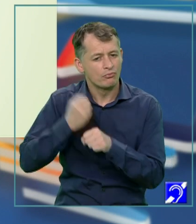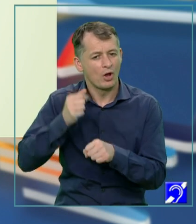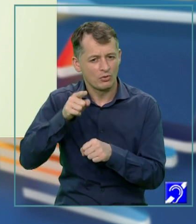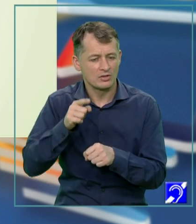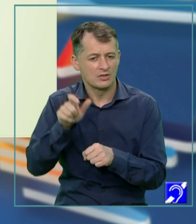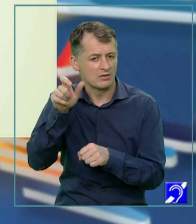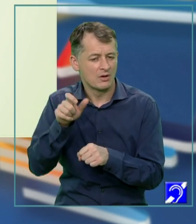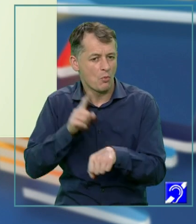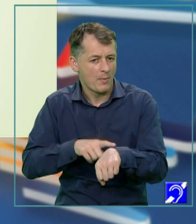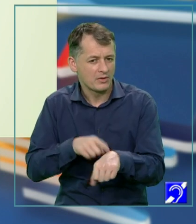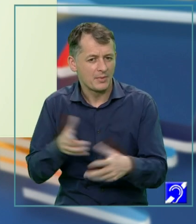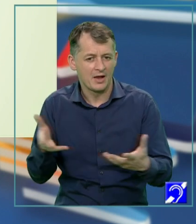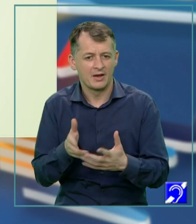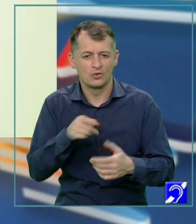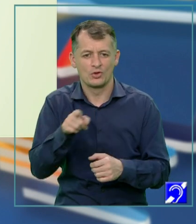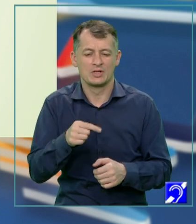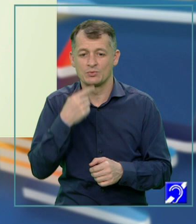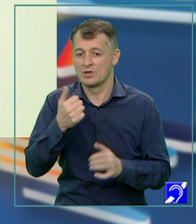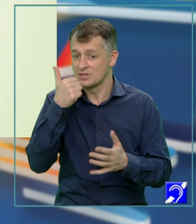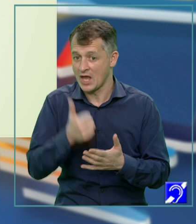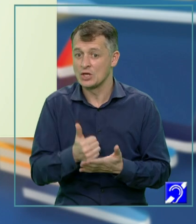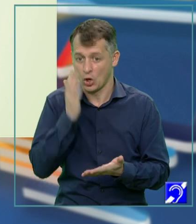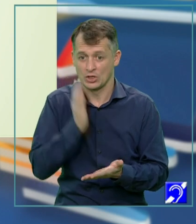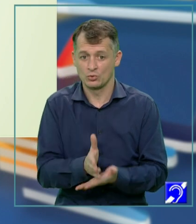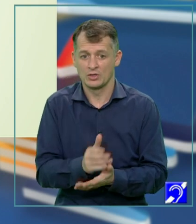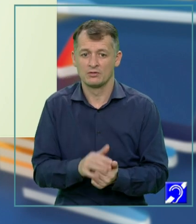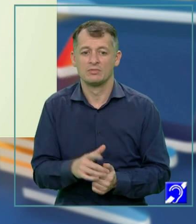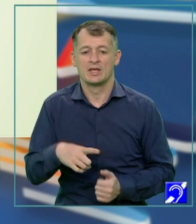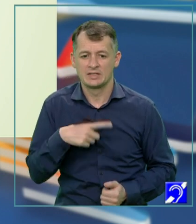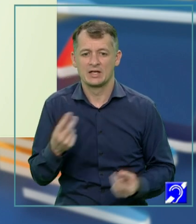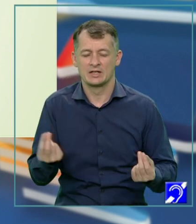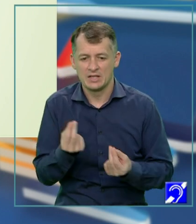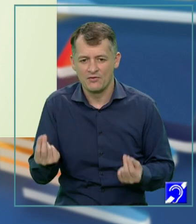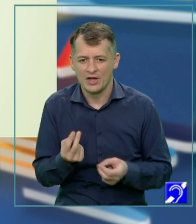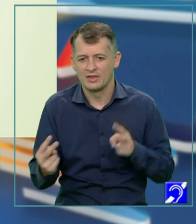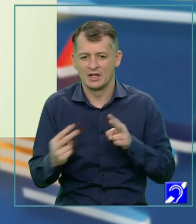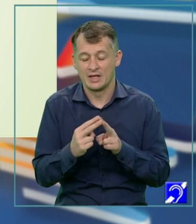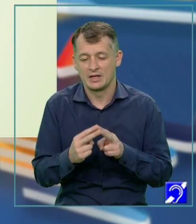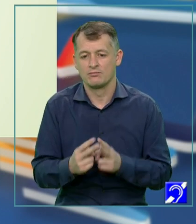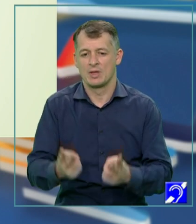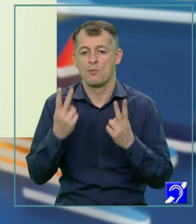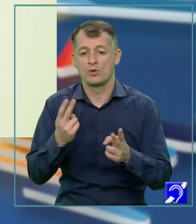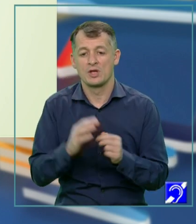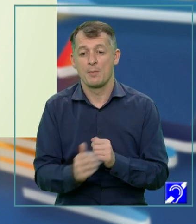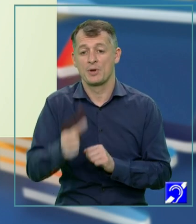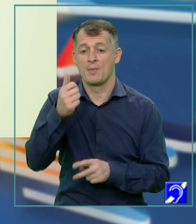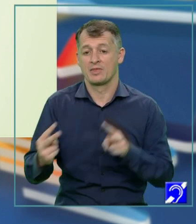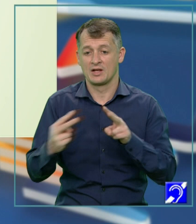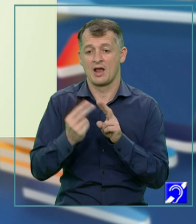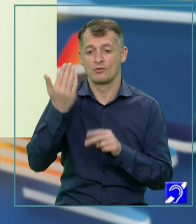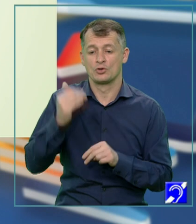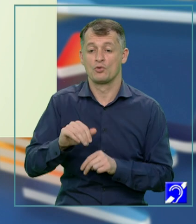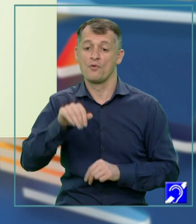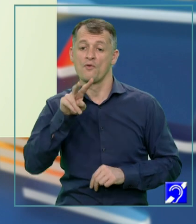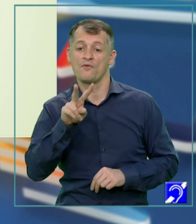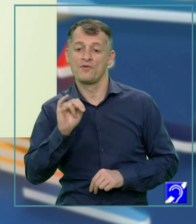împrejurări pe care le considerați azi drept hotărătoare? Există câteva întâlniri decisive. Prima întâlnire a fost cu Victorion